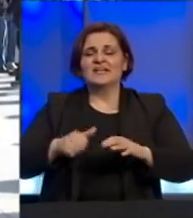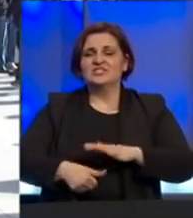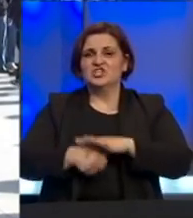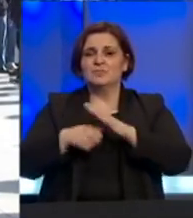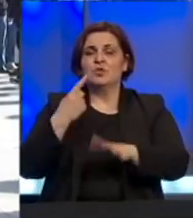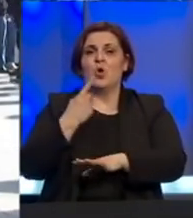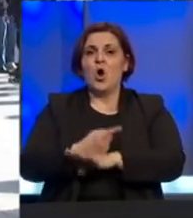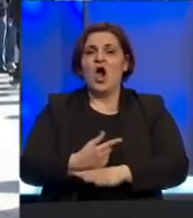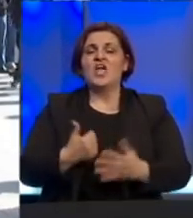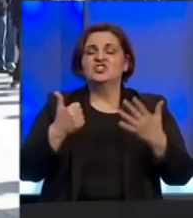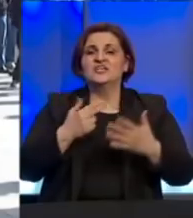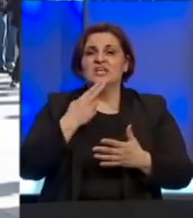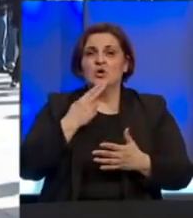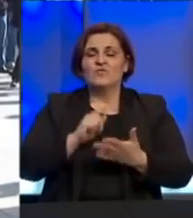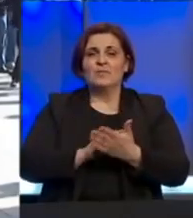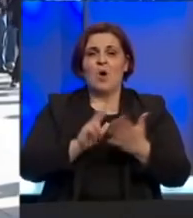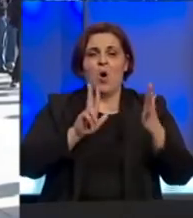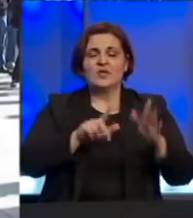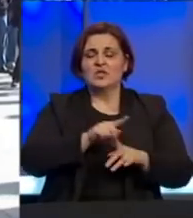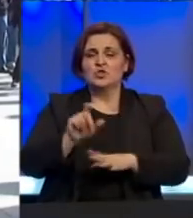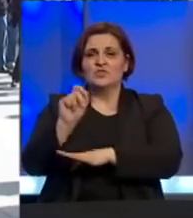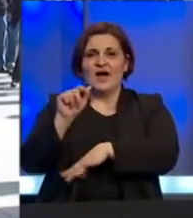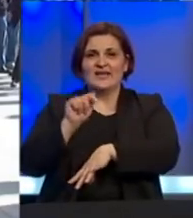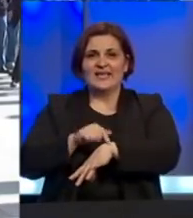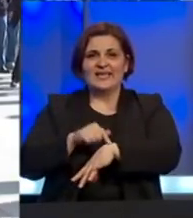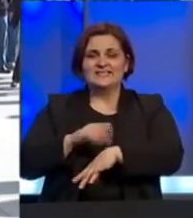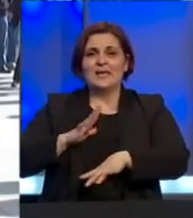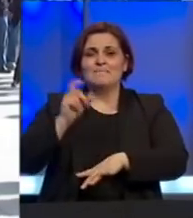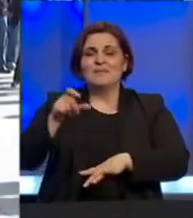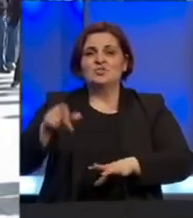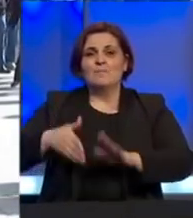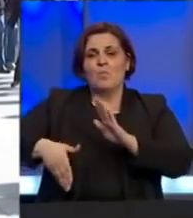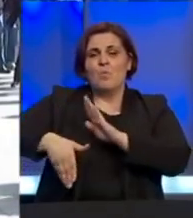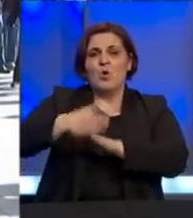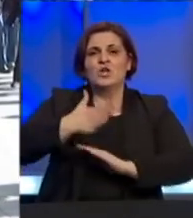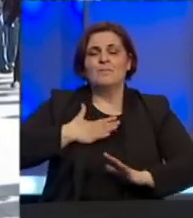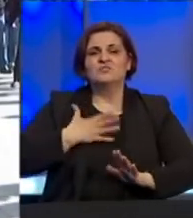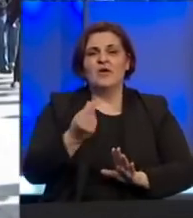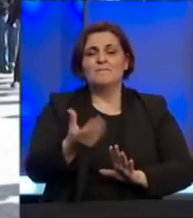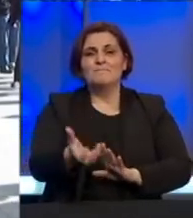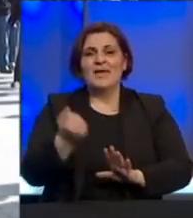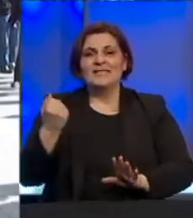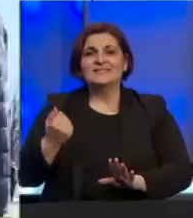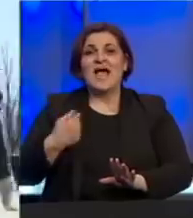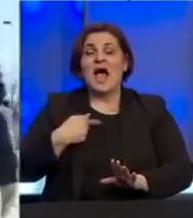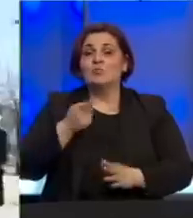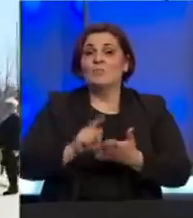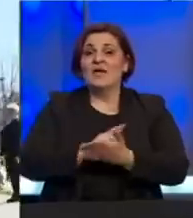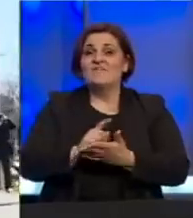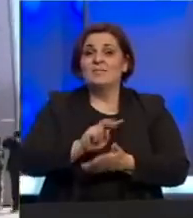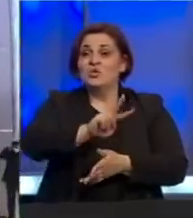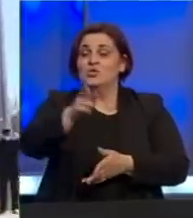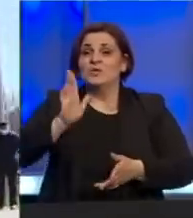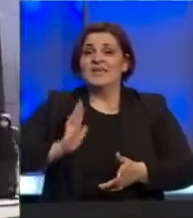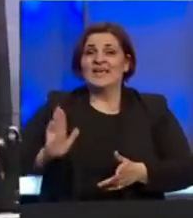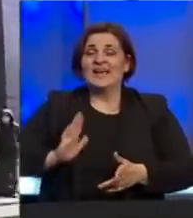donio je odluku da 6. aprila u periodu od 8 do 12 penzioneri mogu izaći po svoje penzije ali da u tom periodu ostali